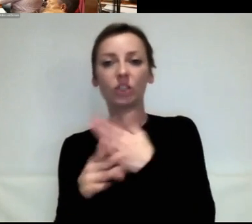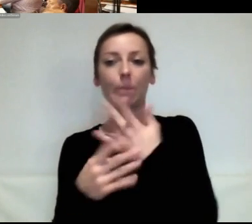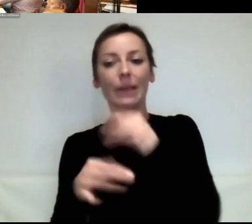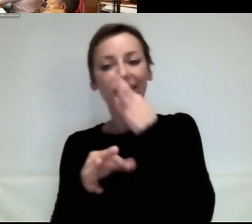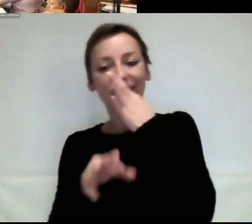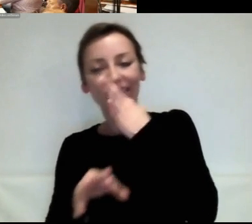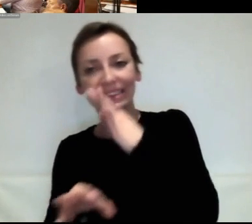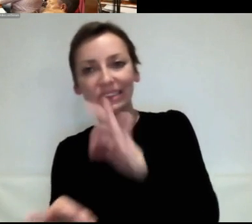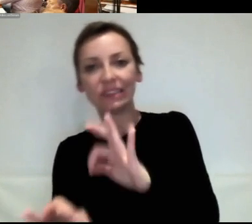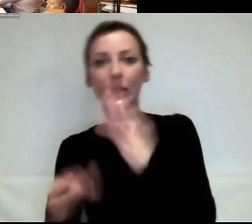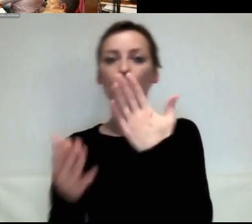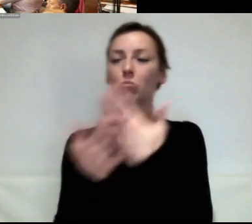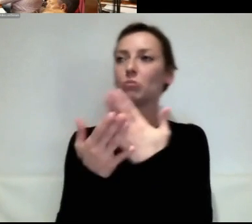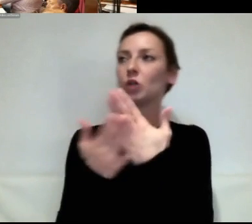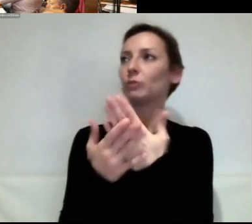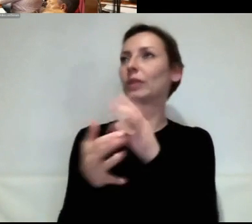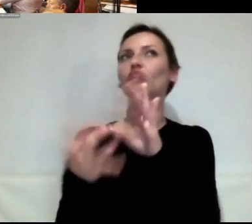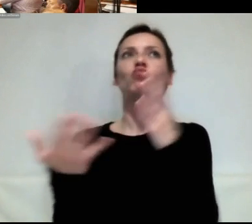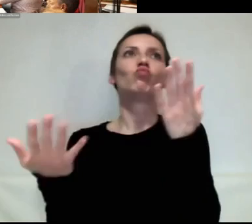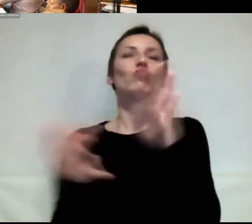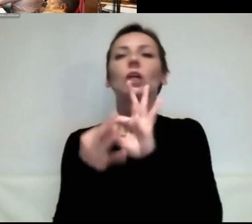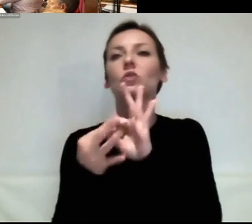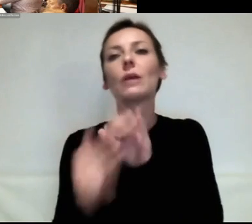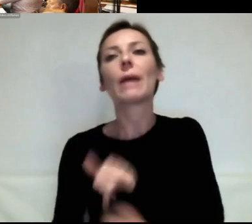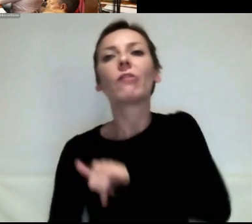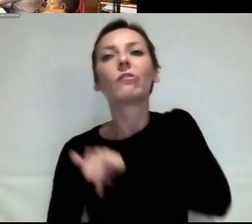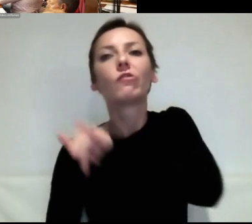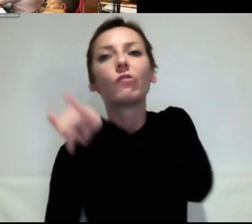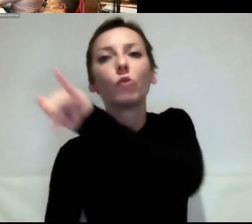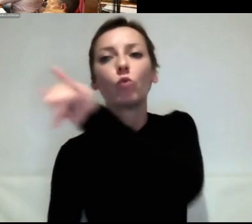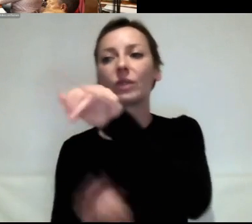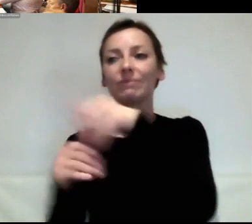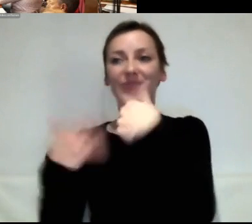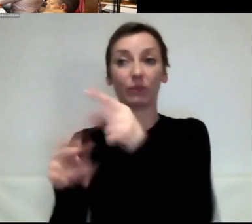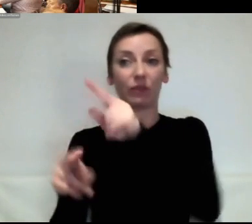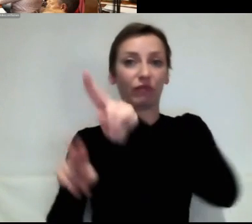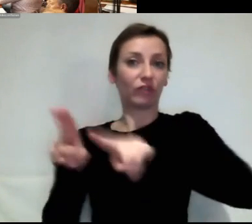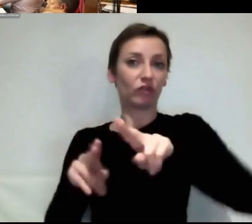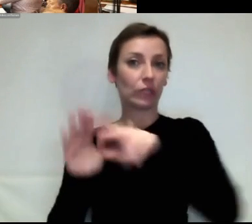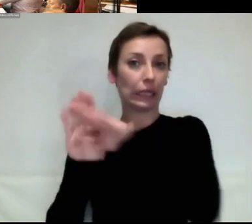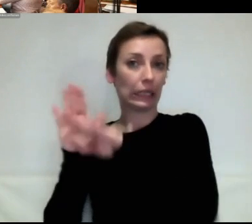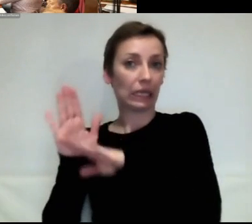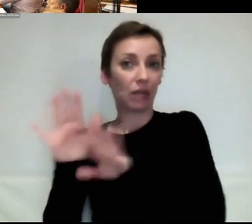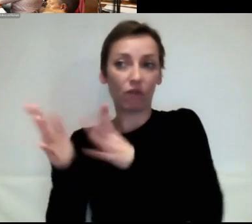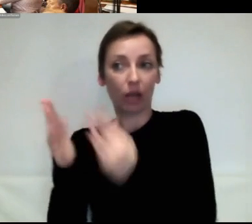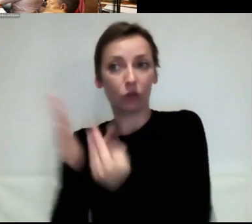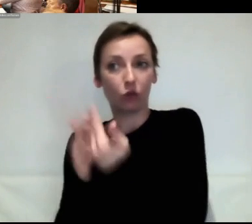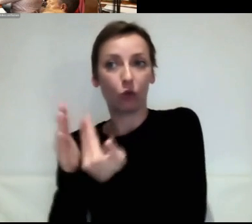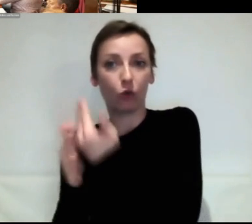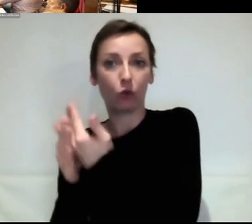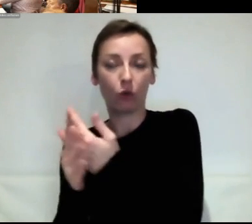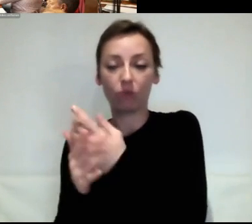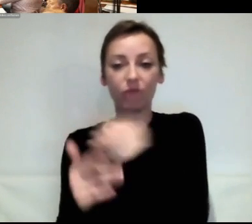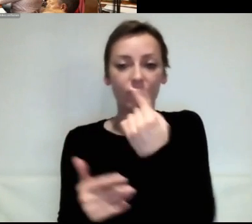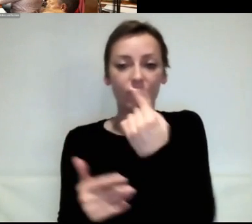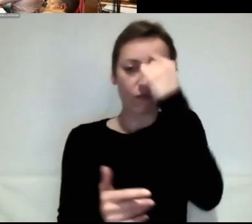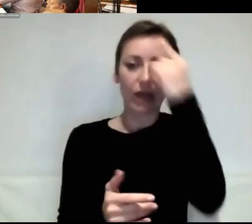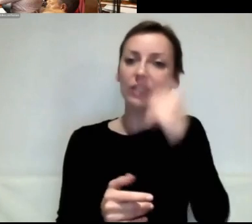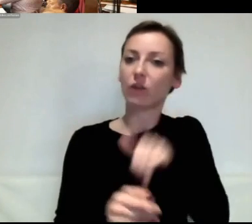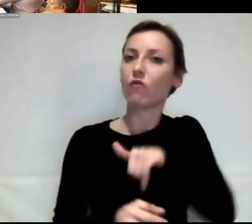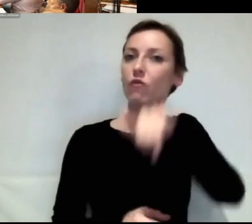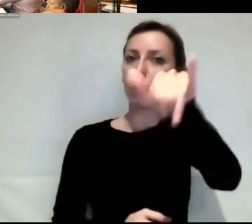aussehen könnte. Und wir wissen, Inlandsflüge sind sehr schädlich, sehr klimaschädlich.